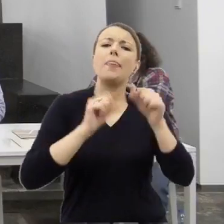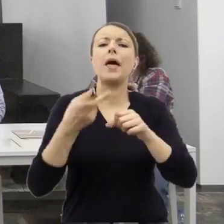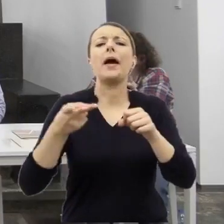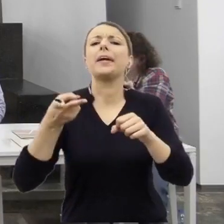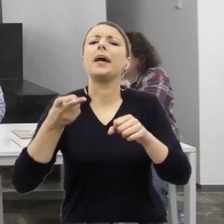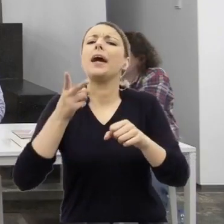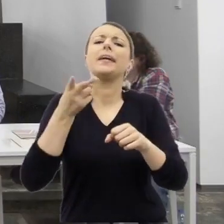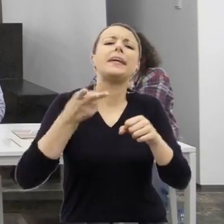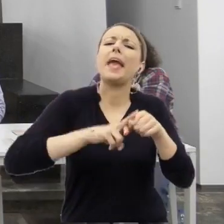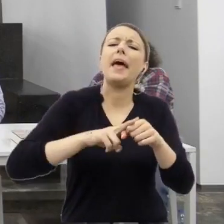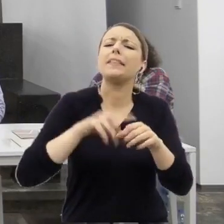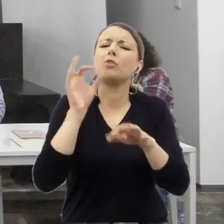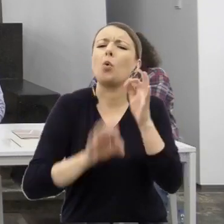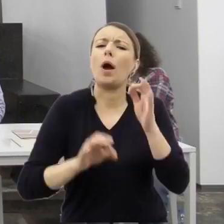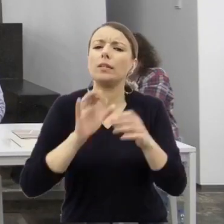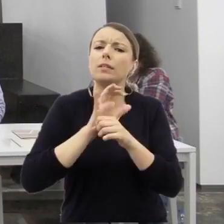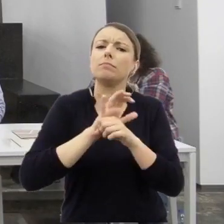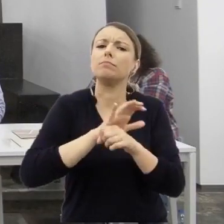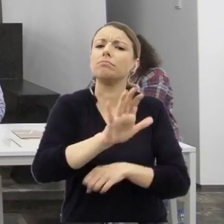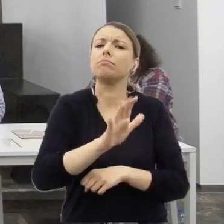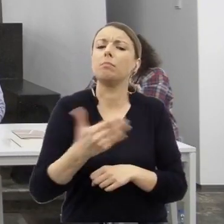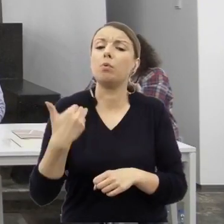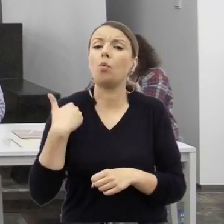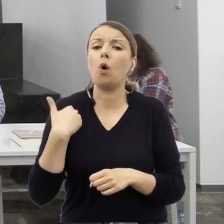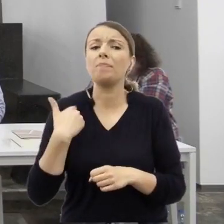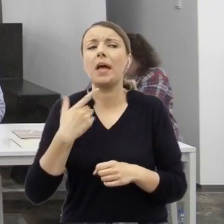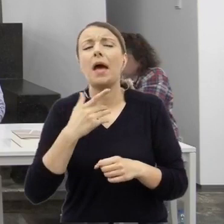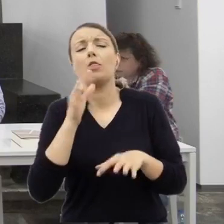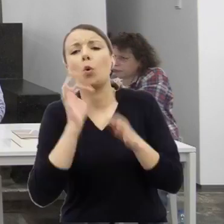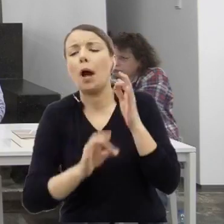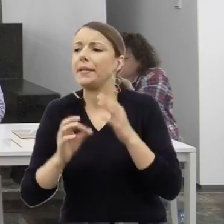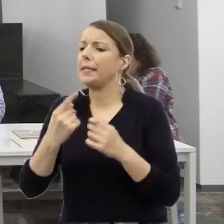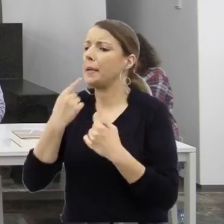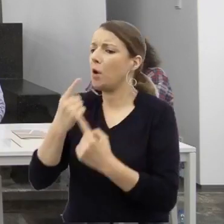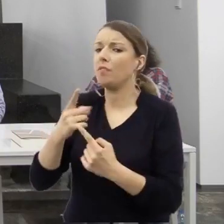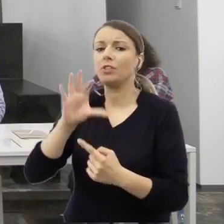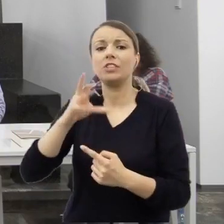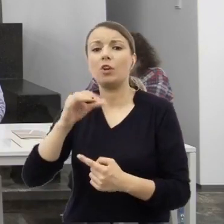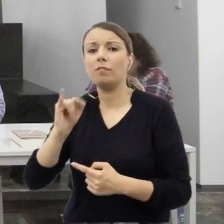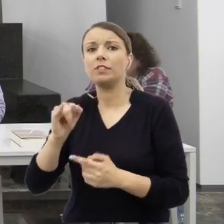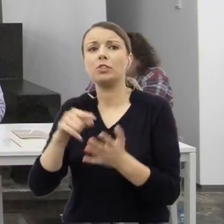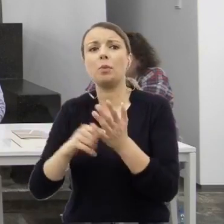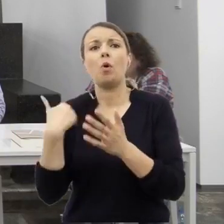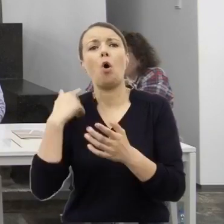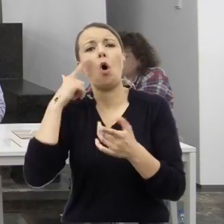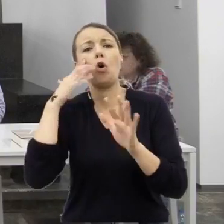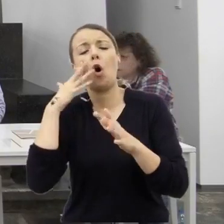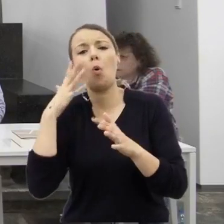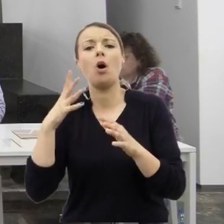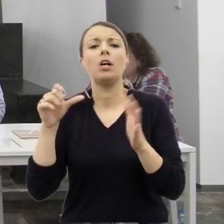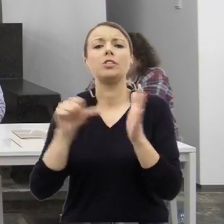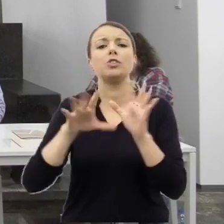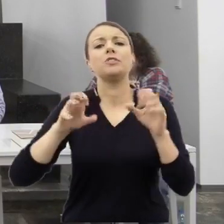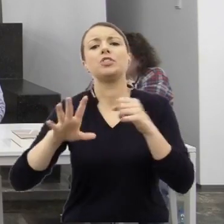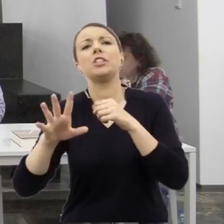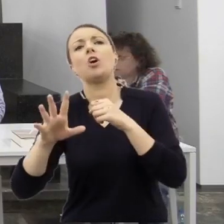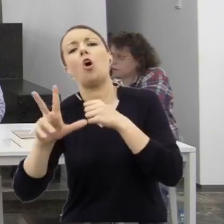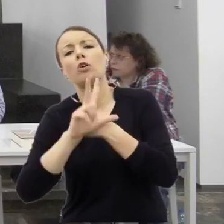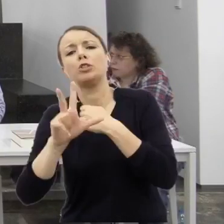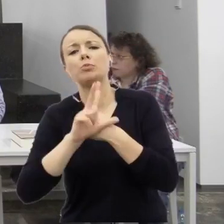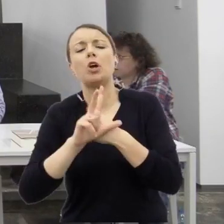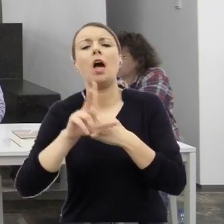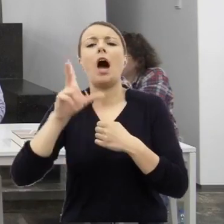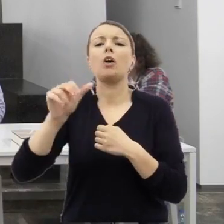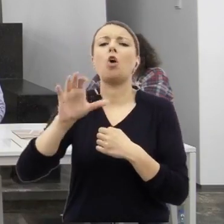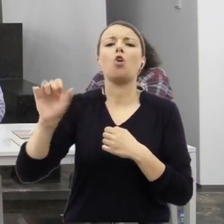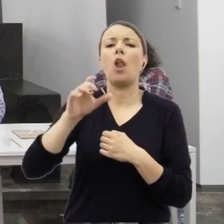pani w tej chwili dokładnie, to jest Śledzianowski, to są lata osiemdziesiąte, a Konkoleski chyba to się